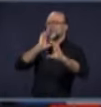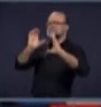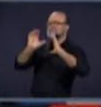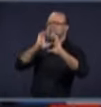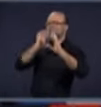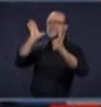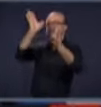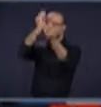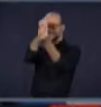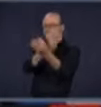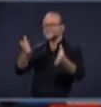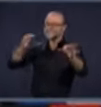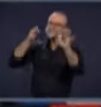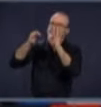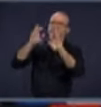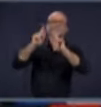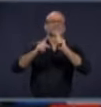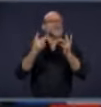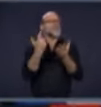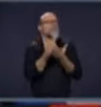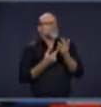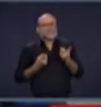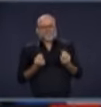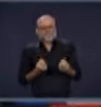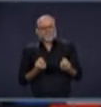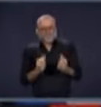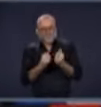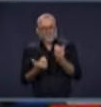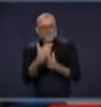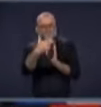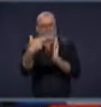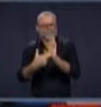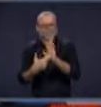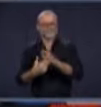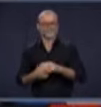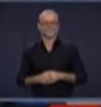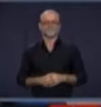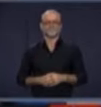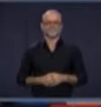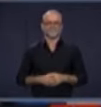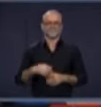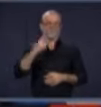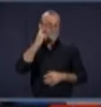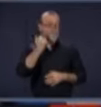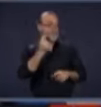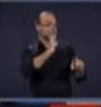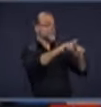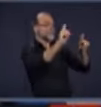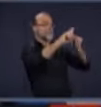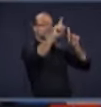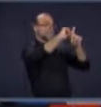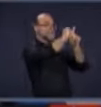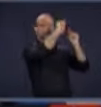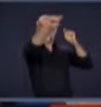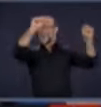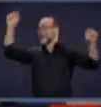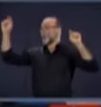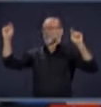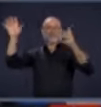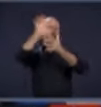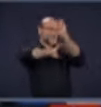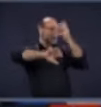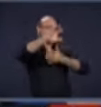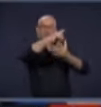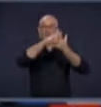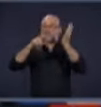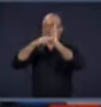Alors, ce sera un outil de communication que nous allons publier pour expliquer aux gens comment faire, parce qu'avec tous ces différents modèles, ça